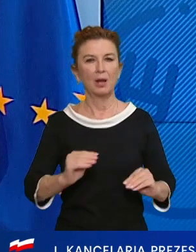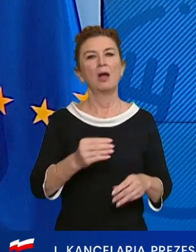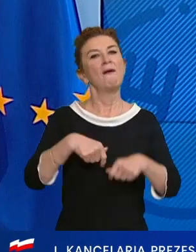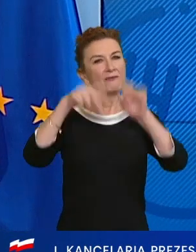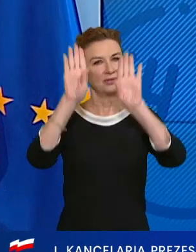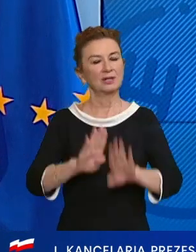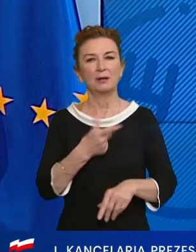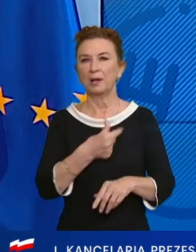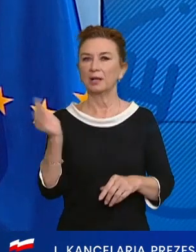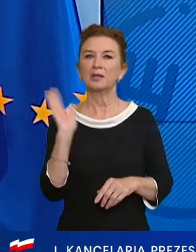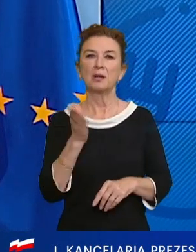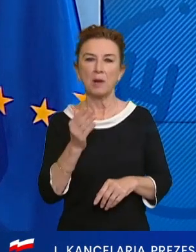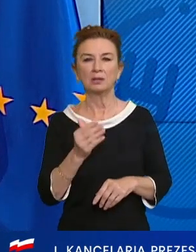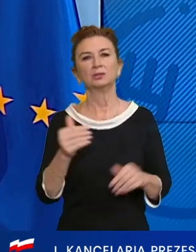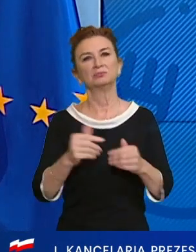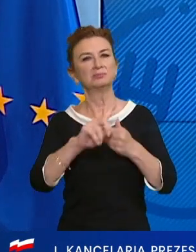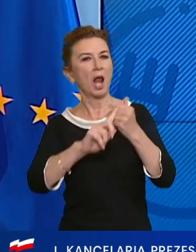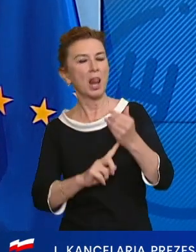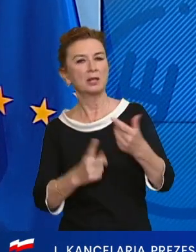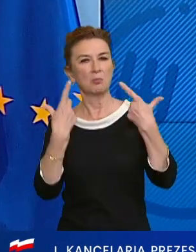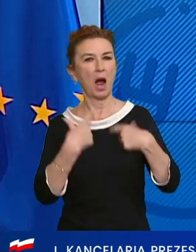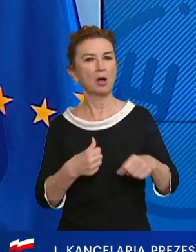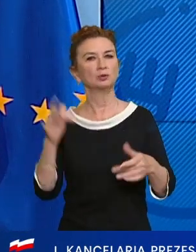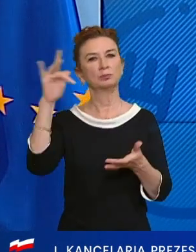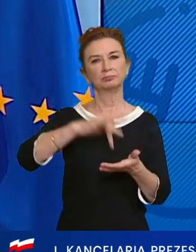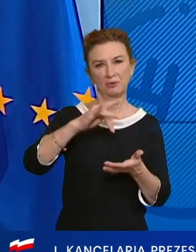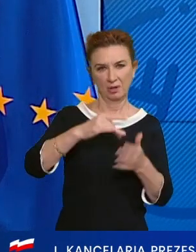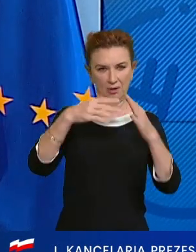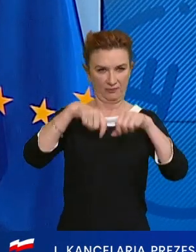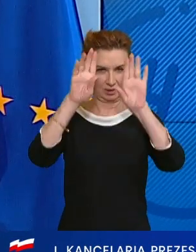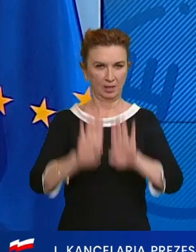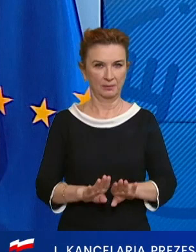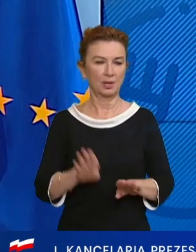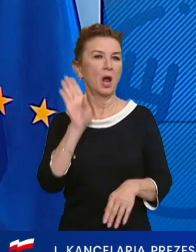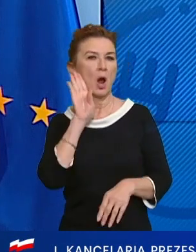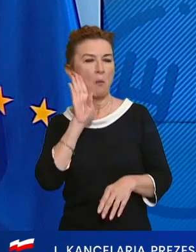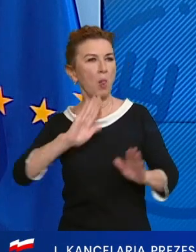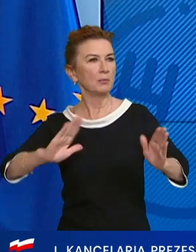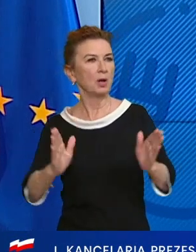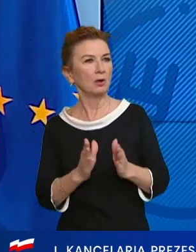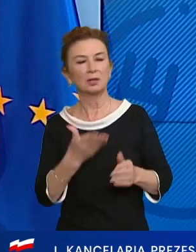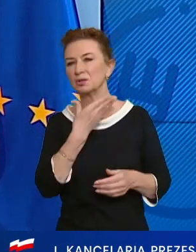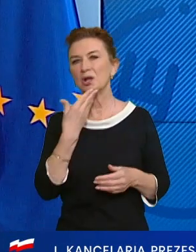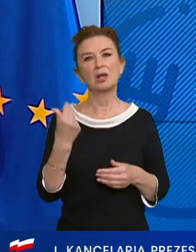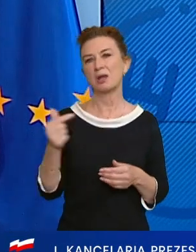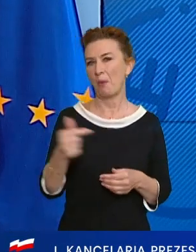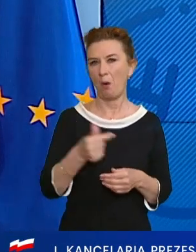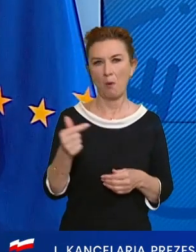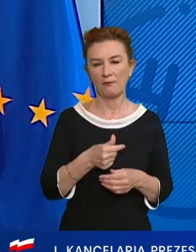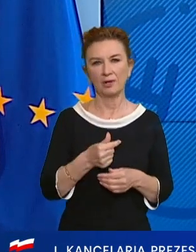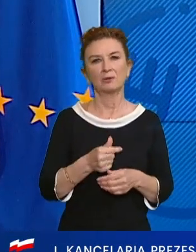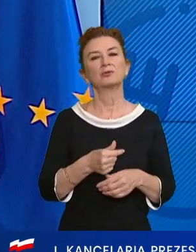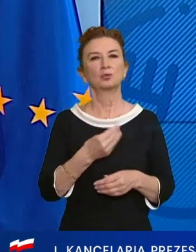obowiązywały już limity osób w zależności od powierzchni sklepu. Podobne ograniczenia przestają obowiązywać również